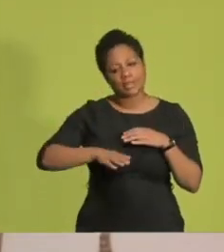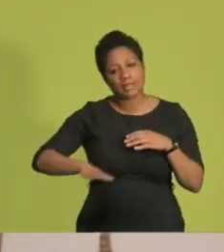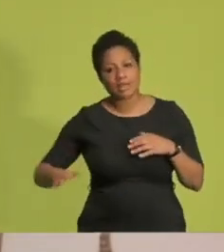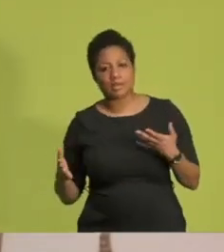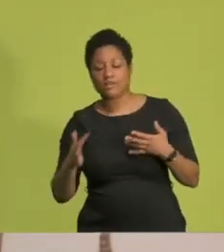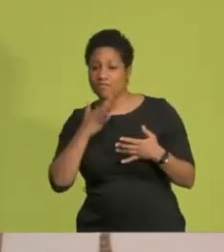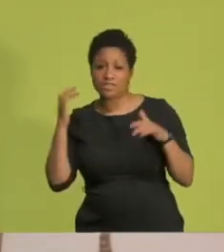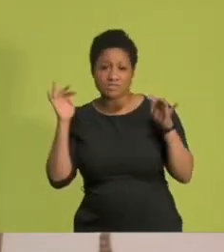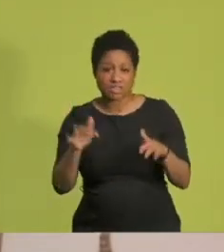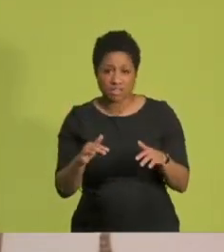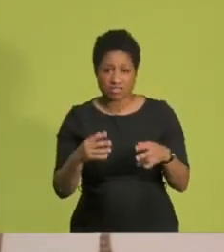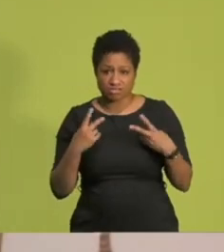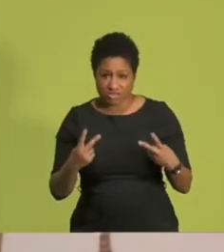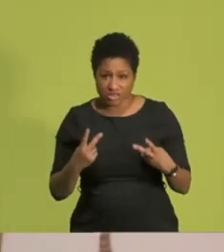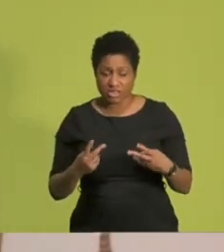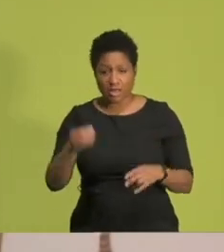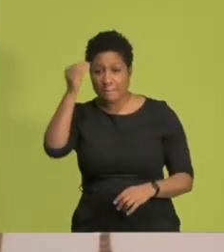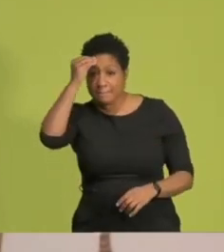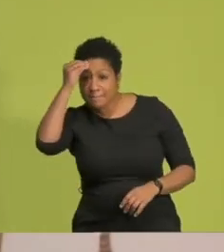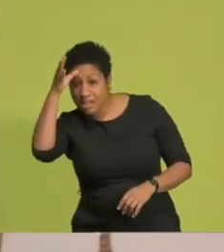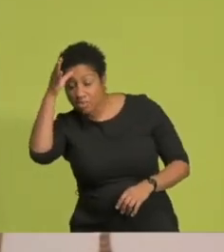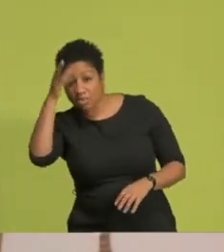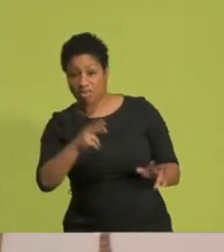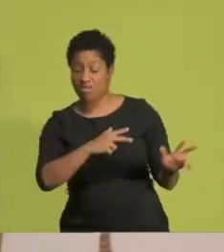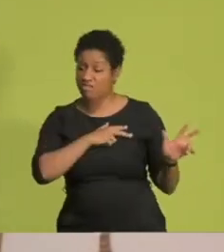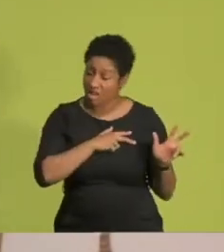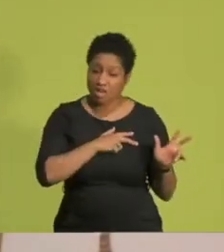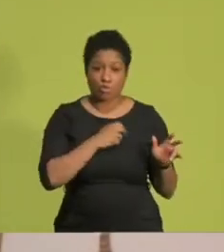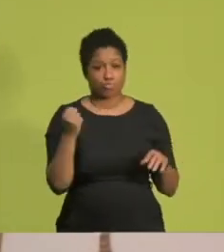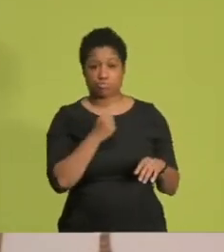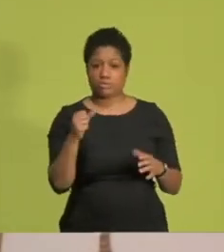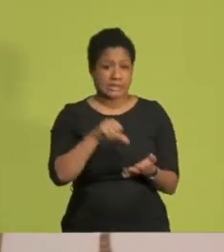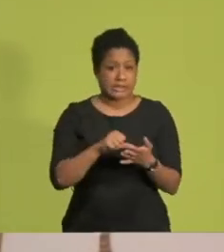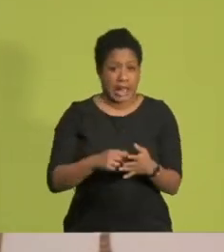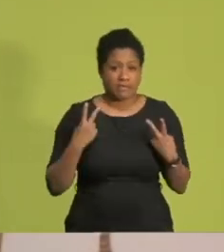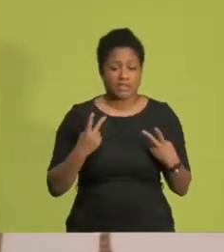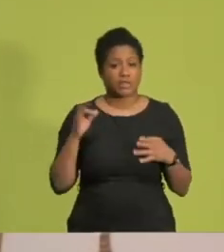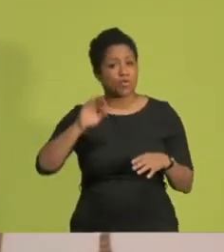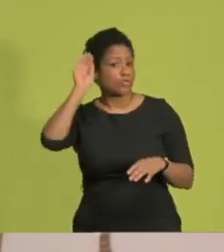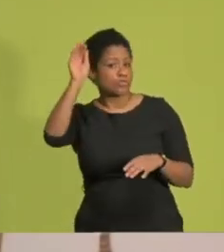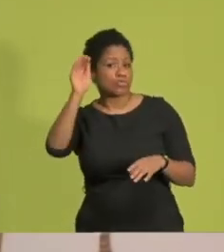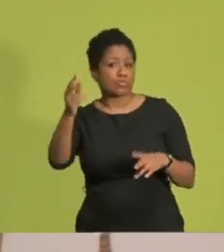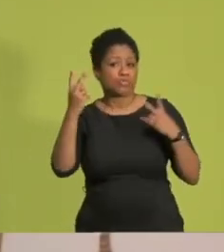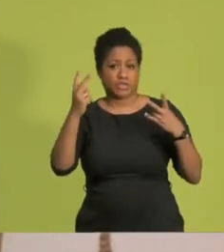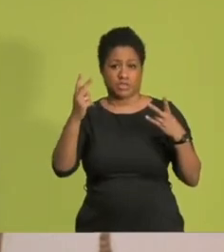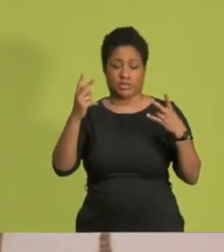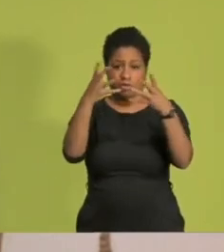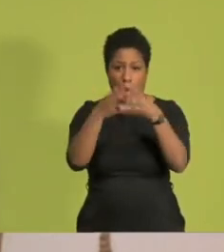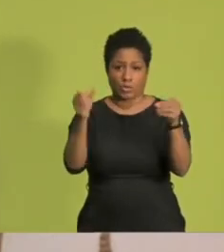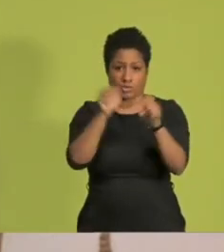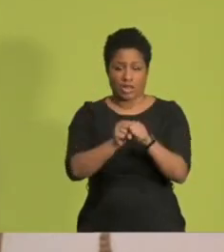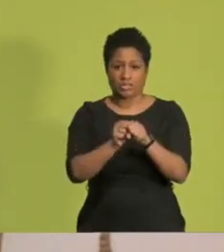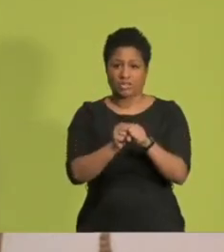Bildung ist und bleibt der zentrale Schlüssel, um die Zukunftsaufgaben zu knacken. Wir müssen uns dafür langfristig von